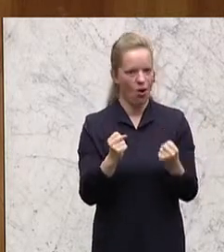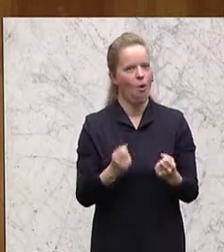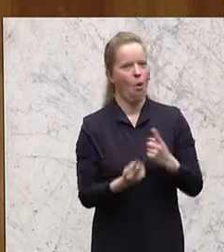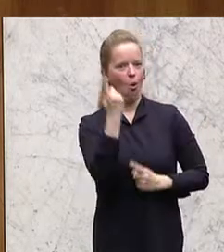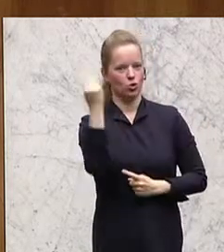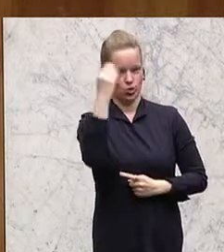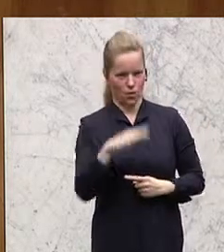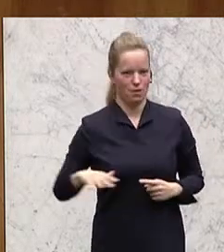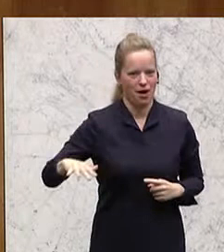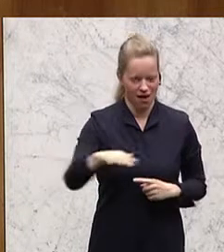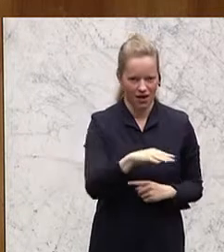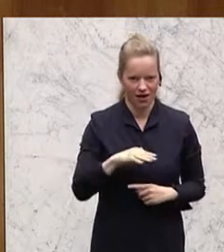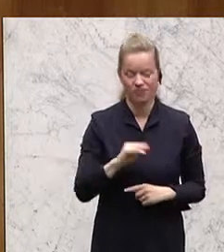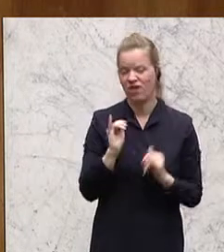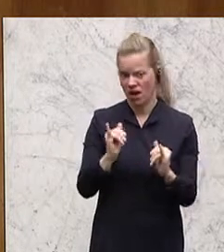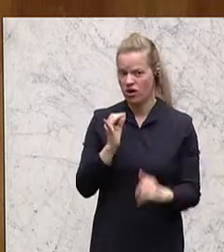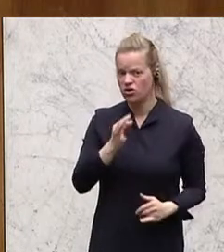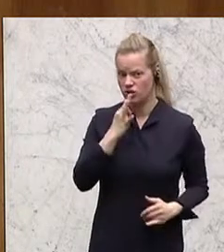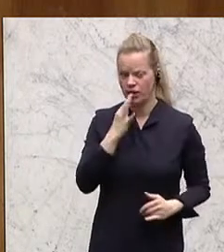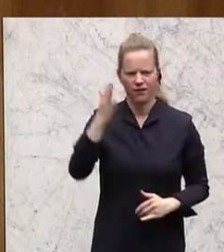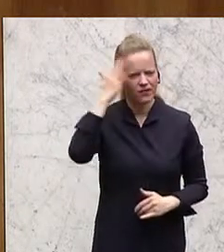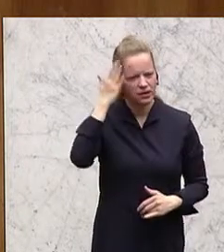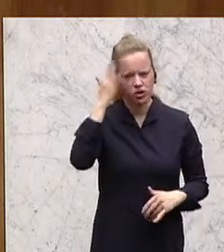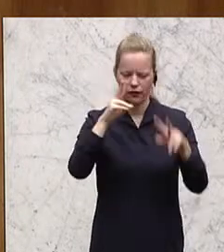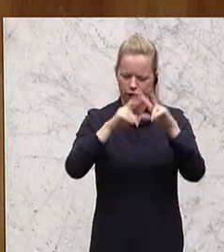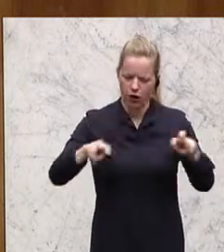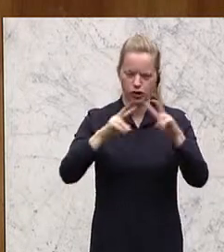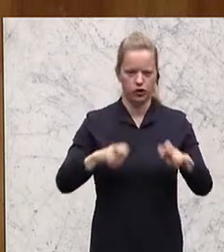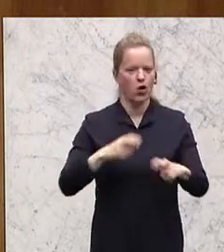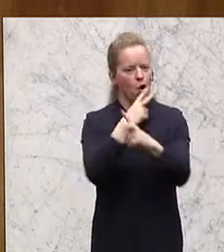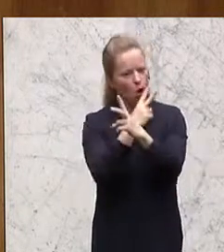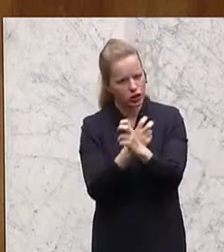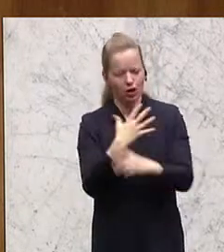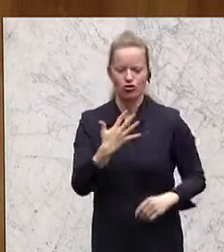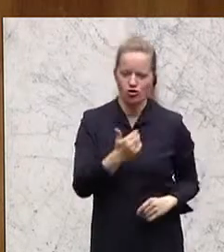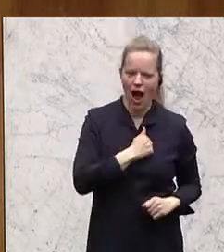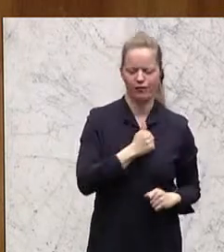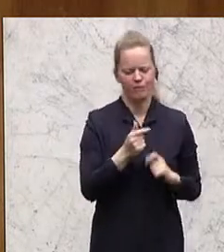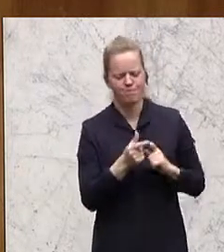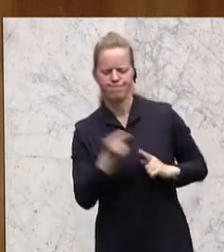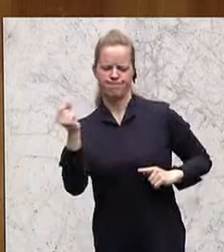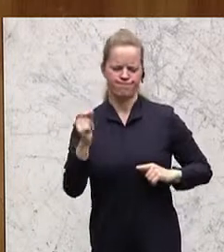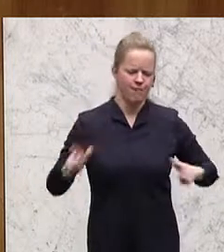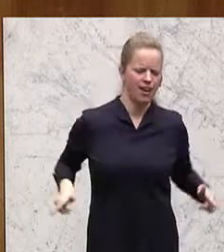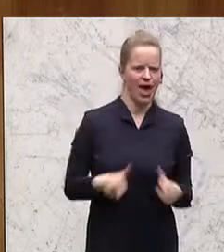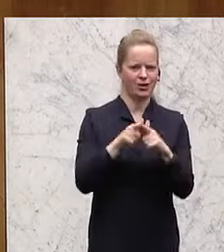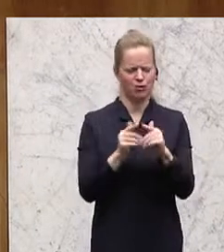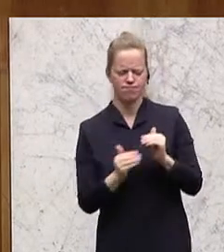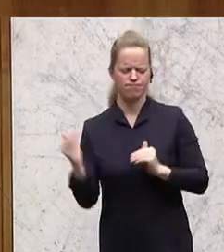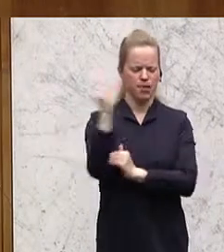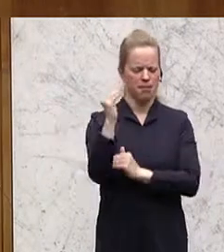Ja, die Wissenschaft und Forschung in Österreich bringt immer wieder Ausnahmetalente und auch Ausnahmeleistungen hervor.